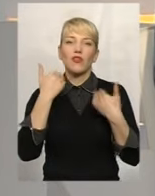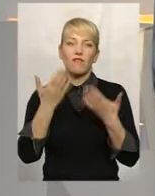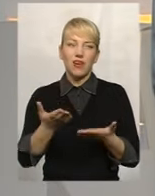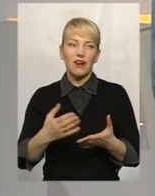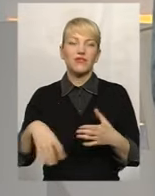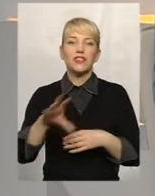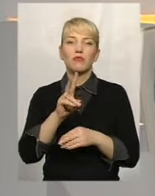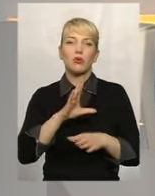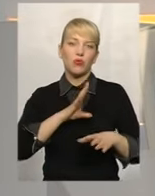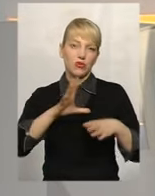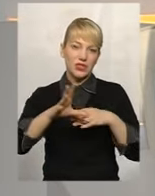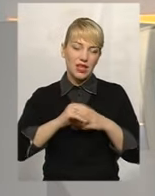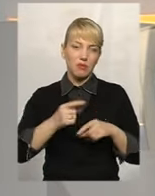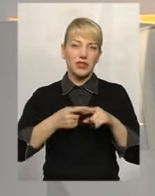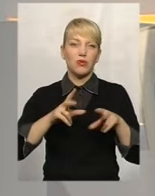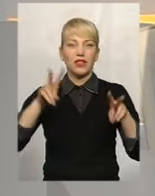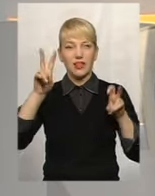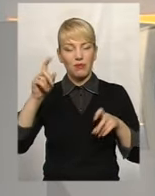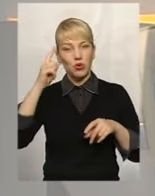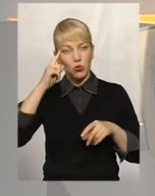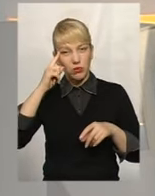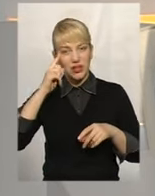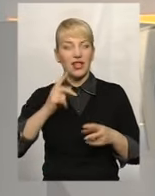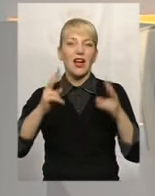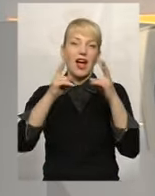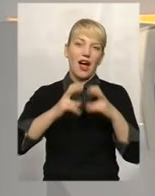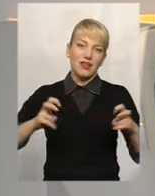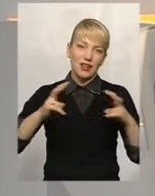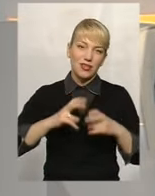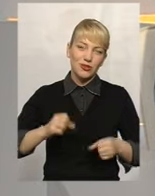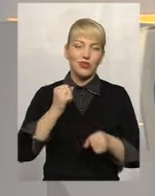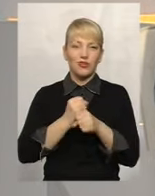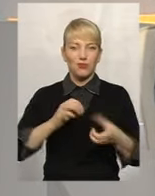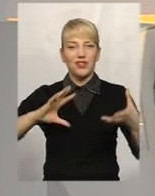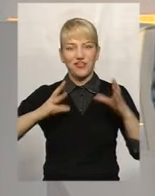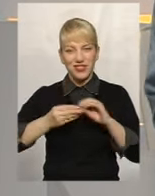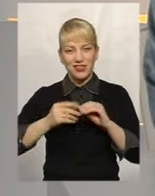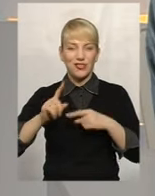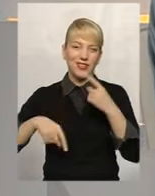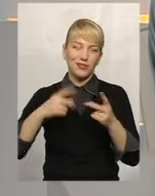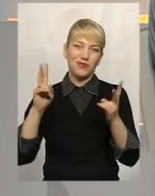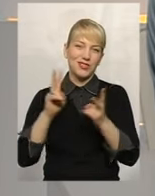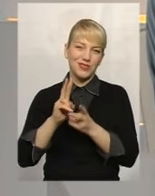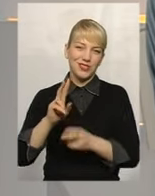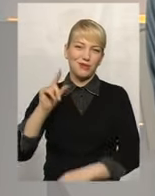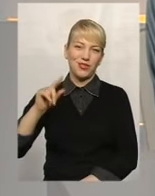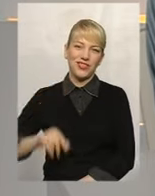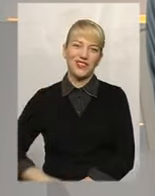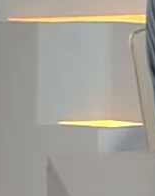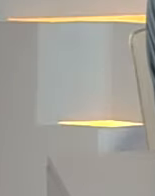дякую всім, хто був із нами. Це була тема. Думайте, аналізуйте, робіть висновки. Побачимося в понеділок.